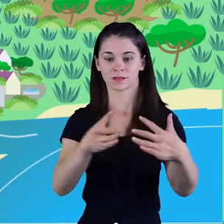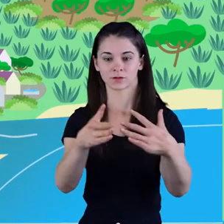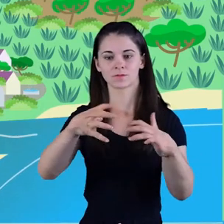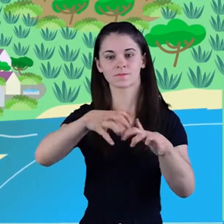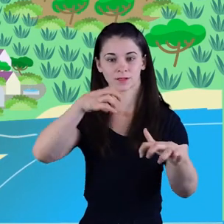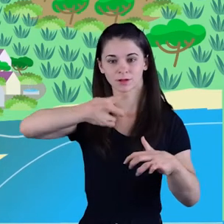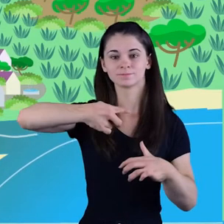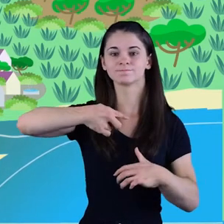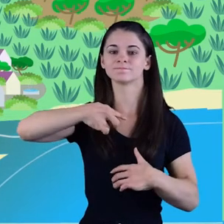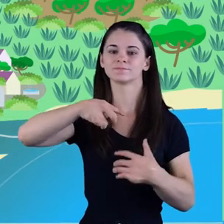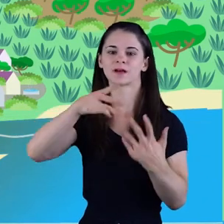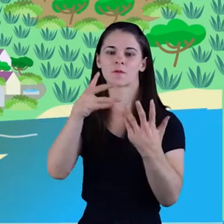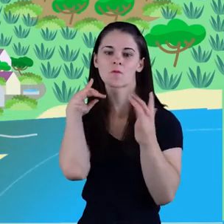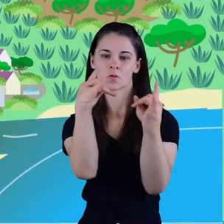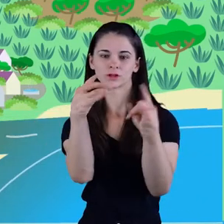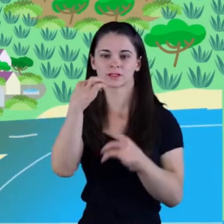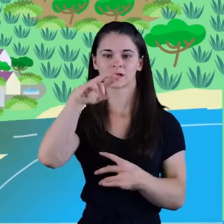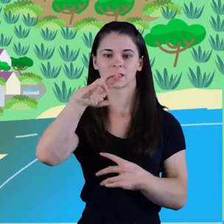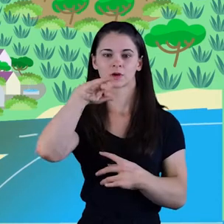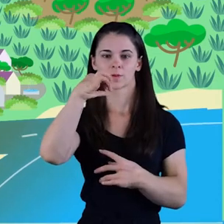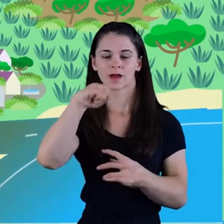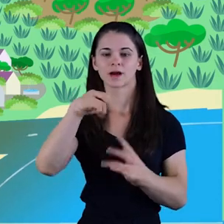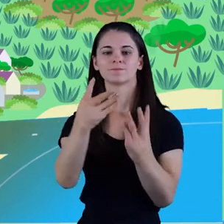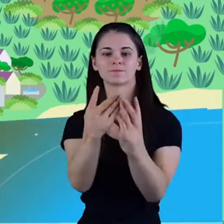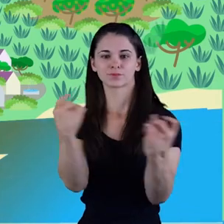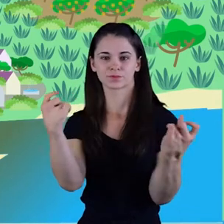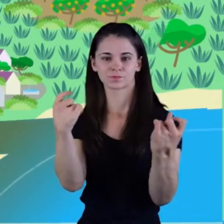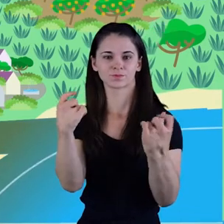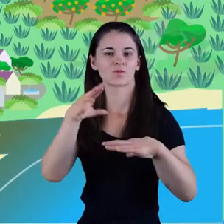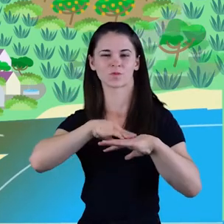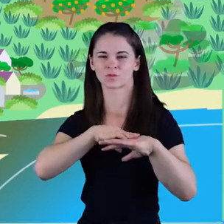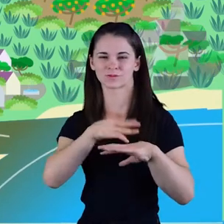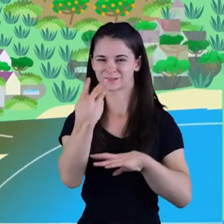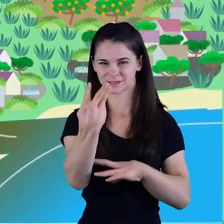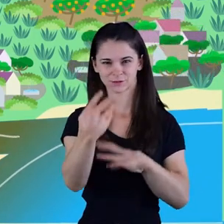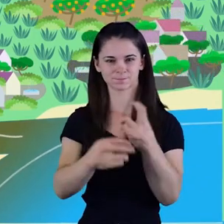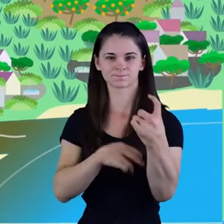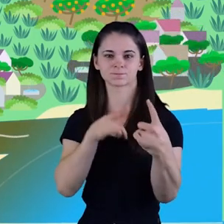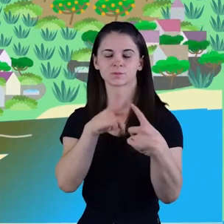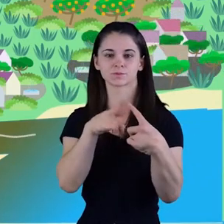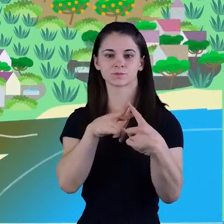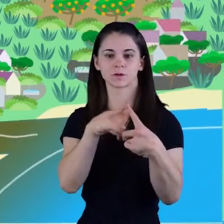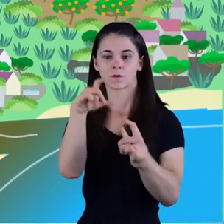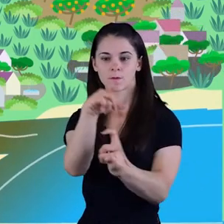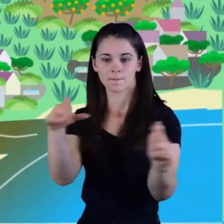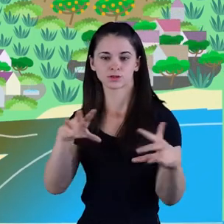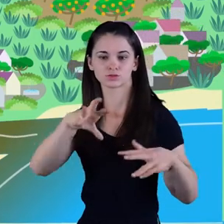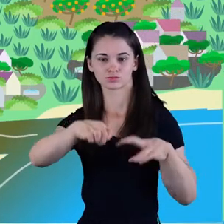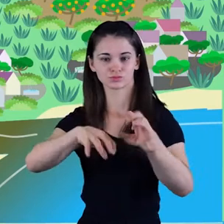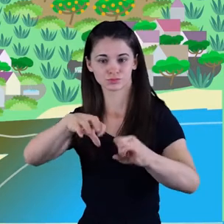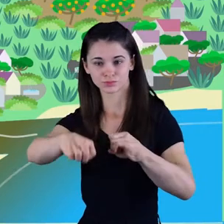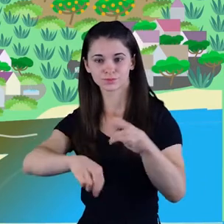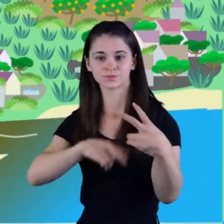En gran part dels nostres rius ha desaparegut el bosc de Ribera, principalment per tres grans motius. L'ocupació